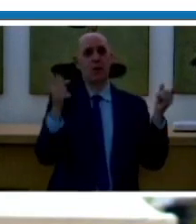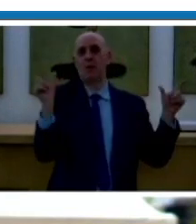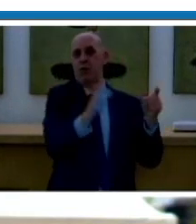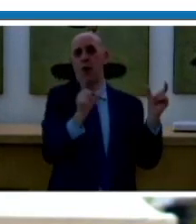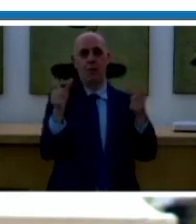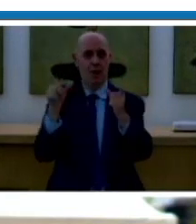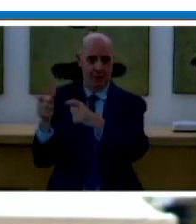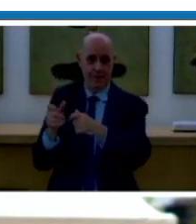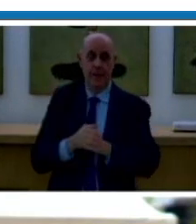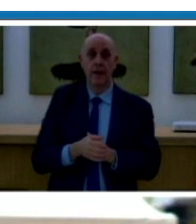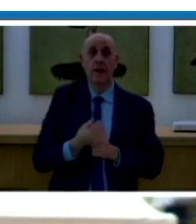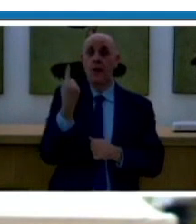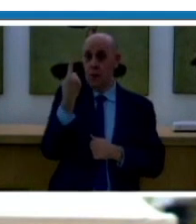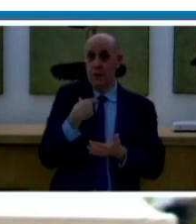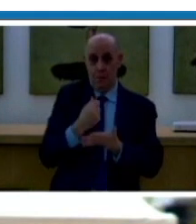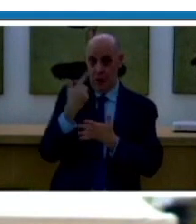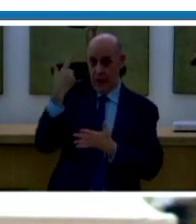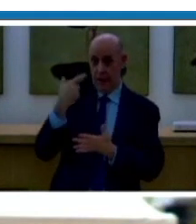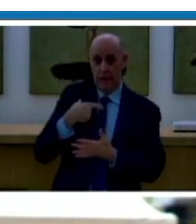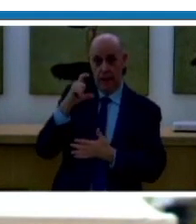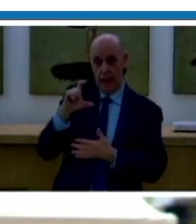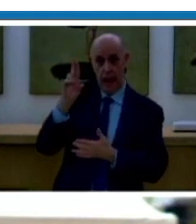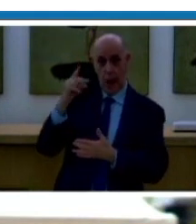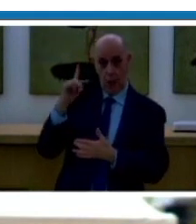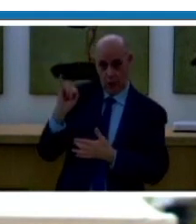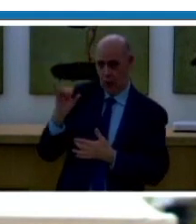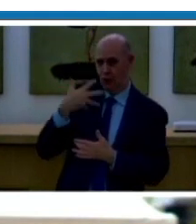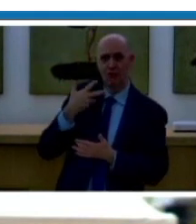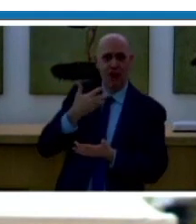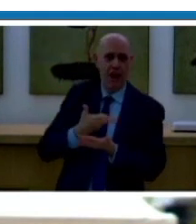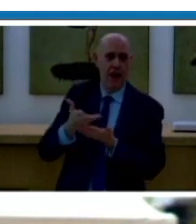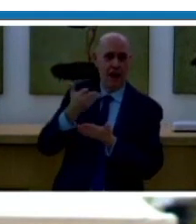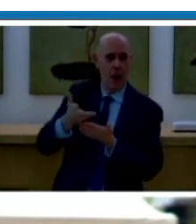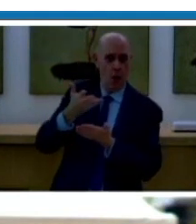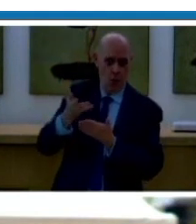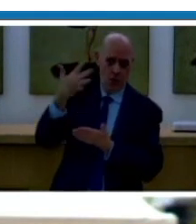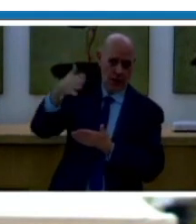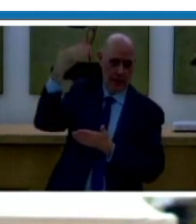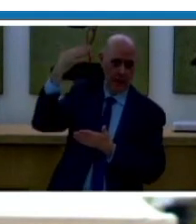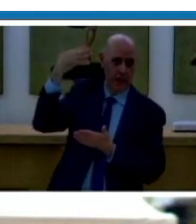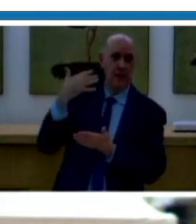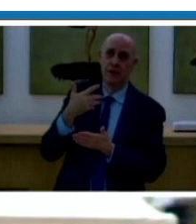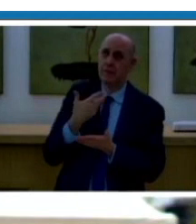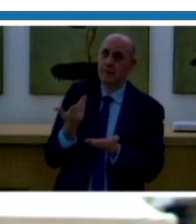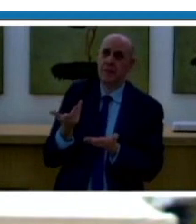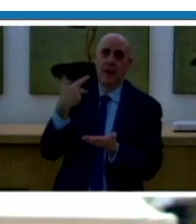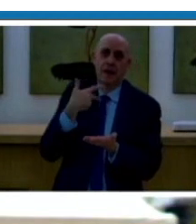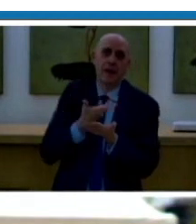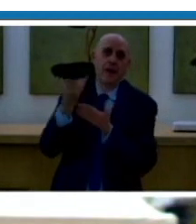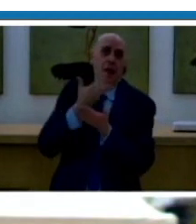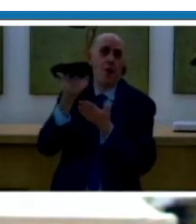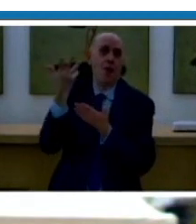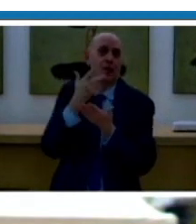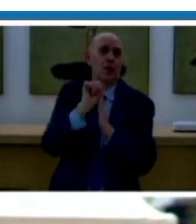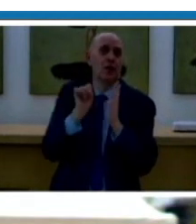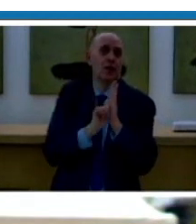uno degli aspetti importanti, Claudio, che abbiamo vissuto anche nei nostri racconti appunto fatti di cronaca sportiva,